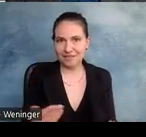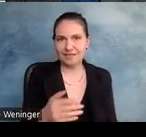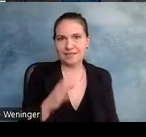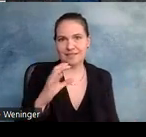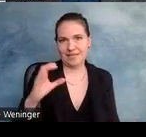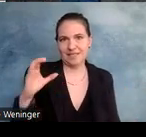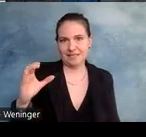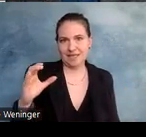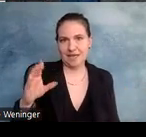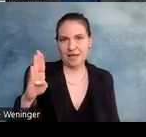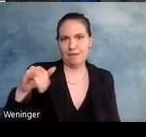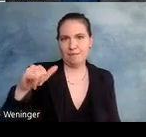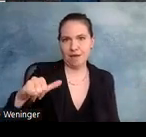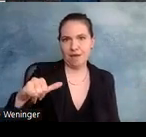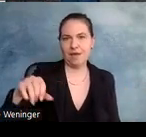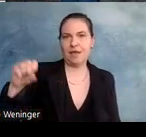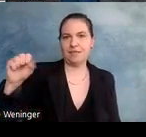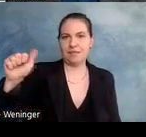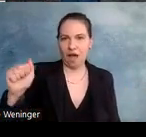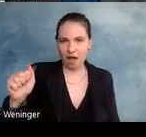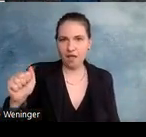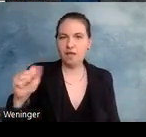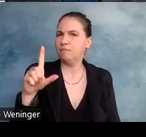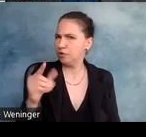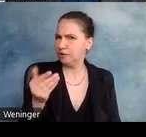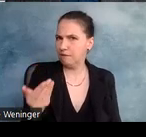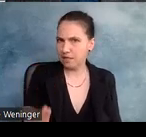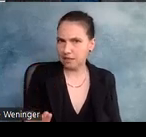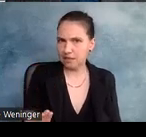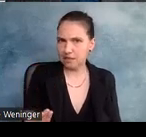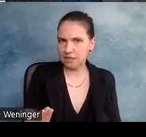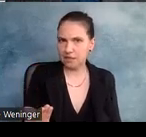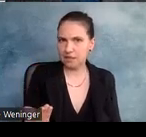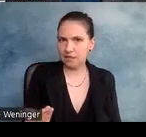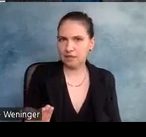by SA, das heißt same,